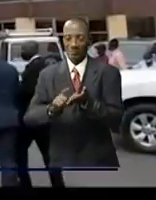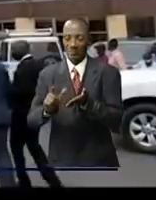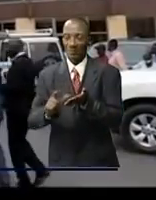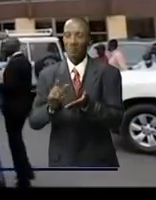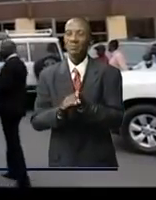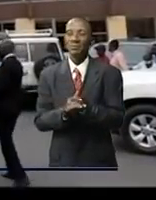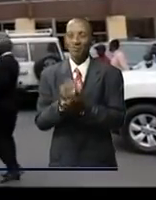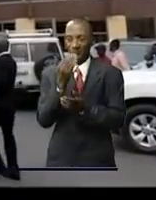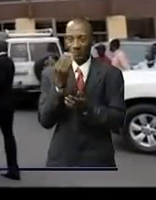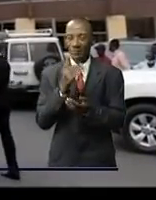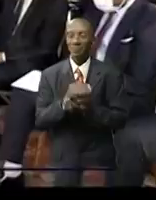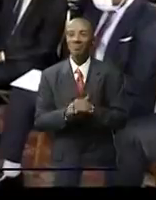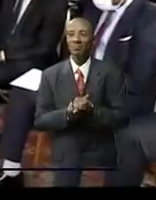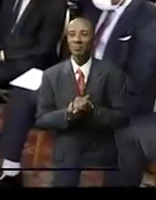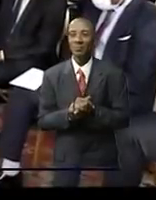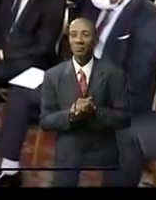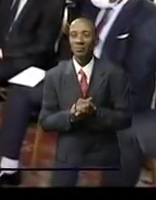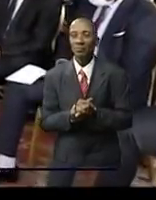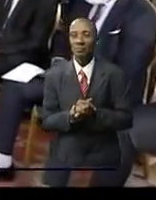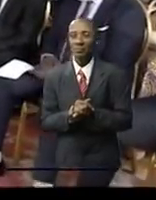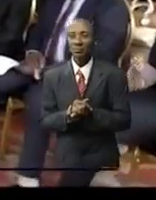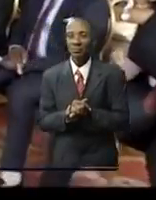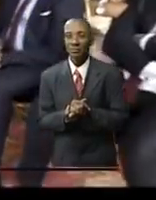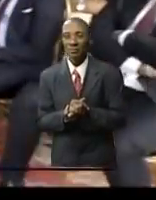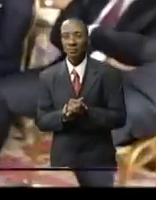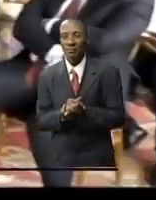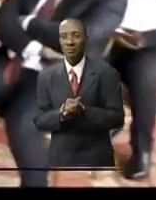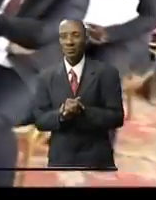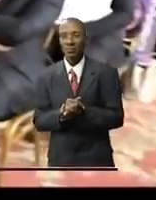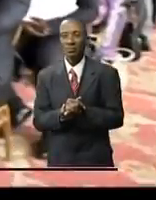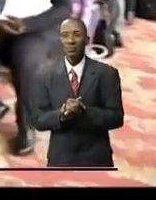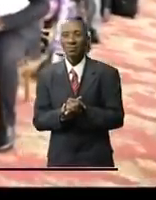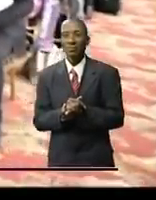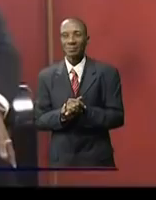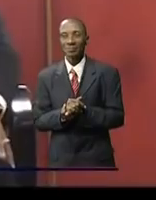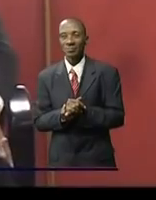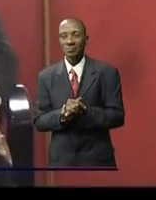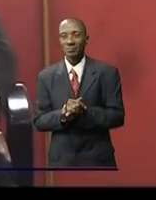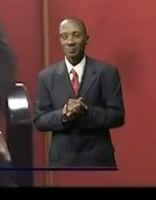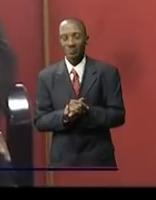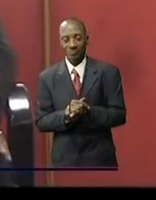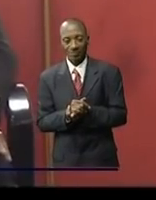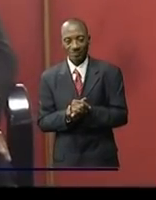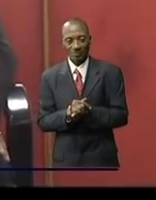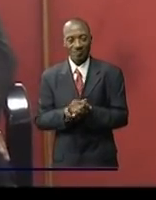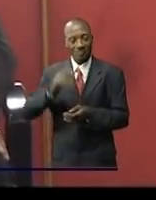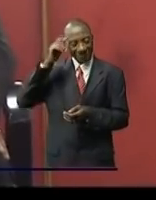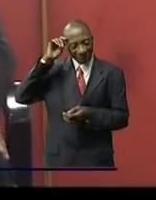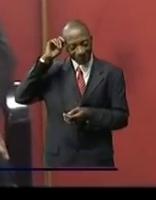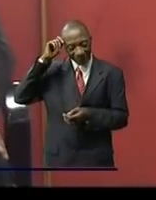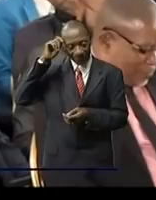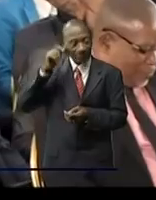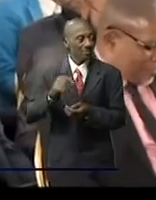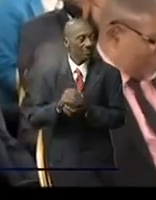Pati Tondwango. Soucieux d'améliorer les conditions sociales des agents de carrière de l'État, le premier ministre Jean-Michel Samaloukondé a